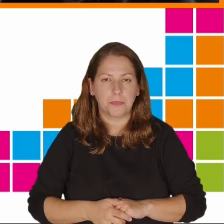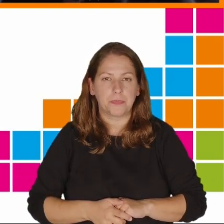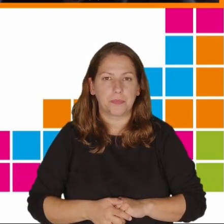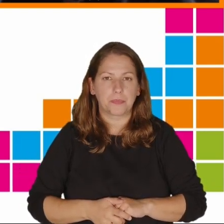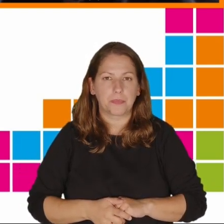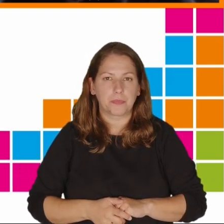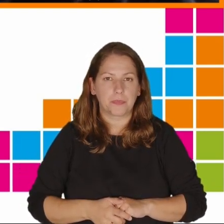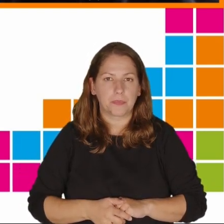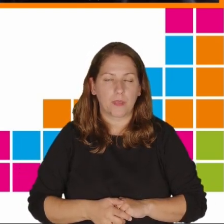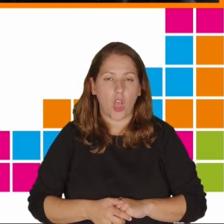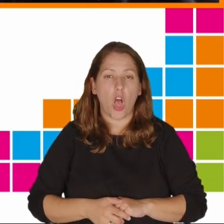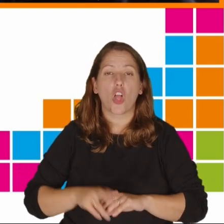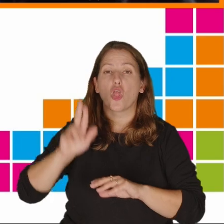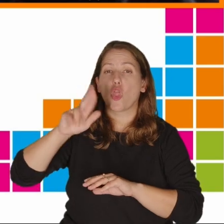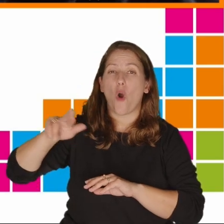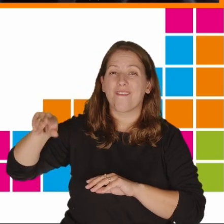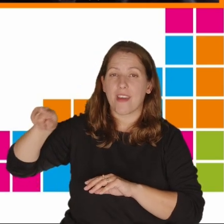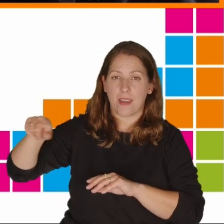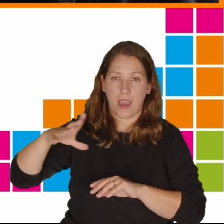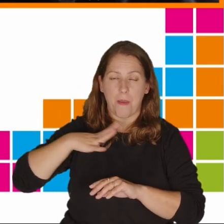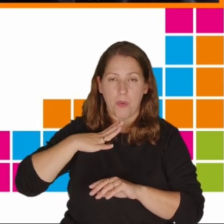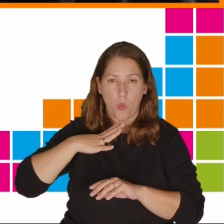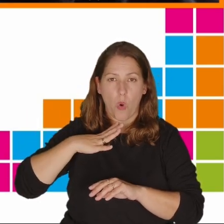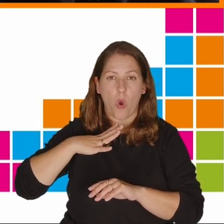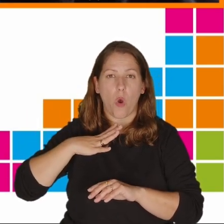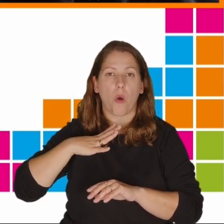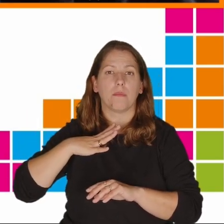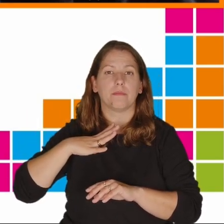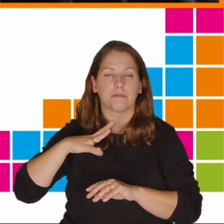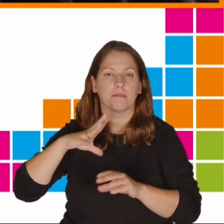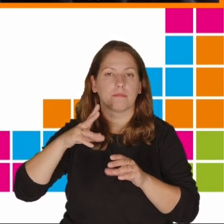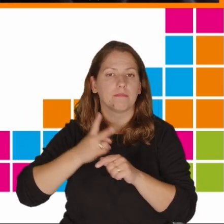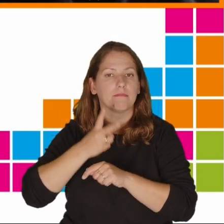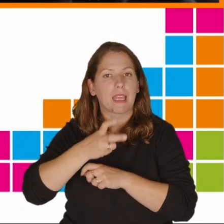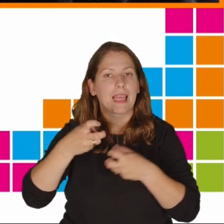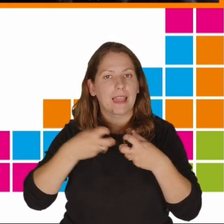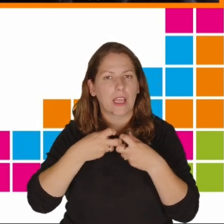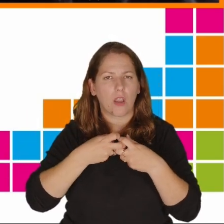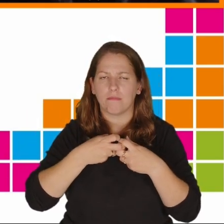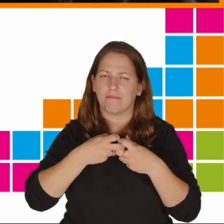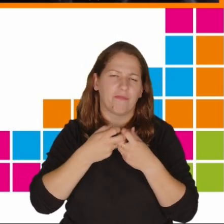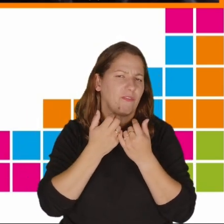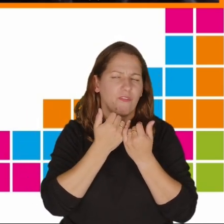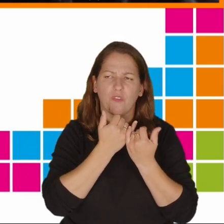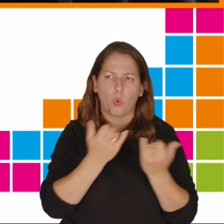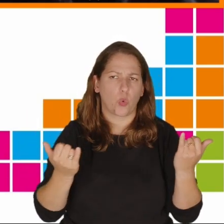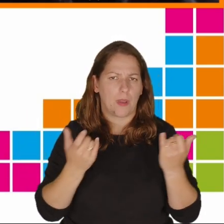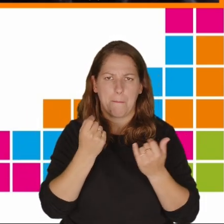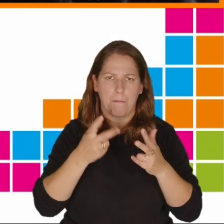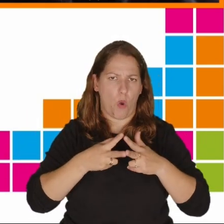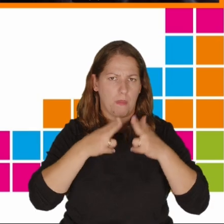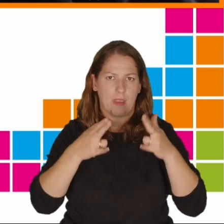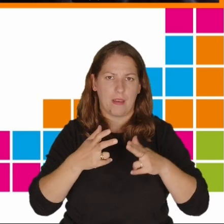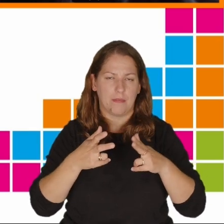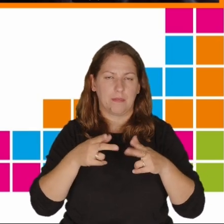W Norwegii ludzie mieli dostęp do internetu w różnych momentach.